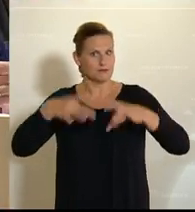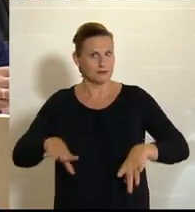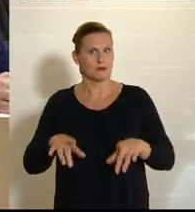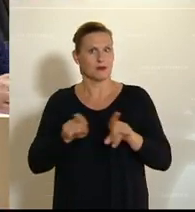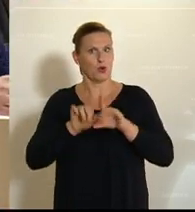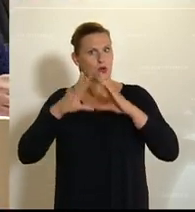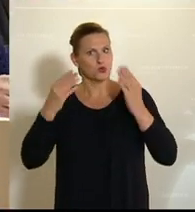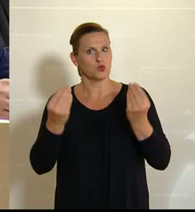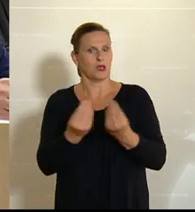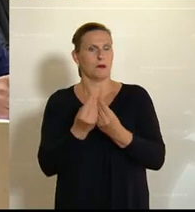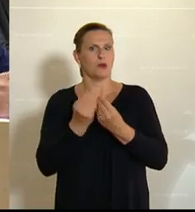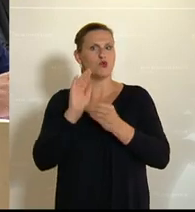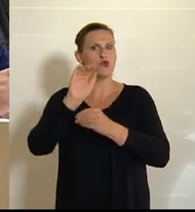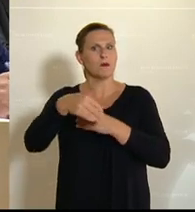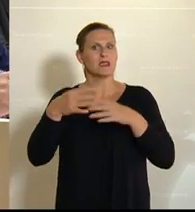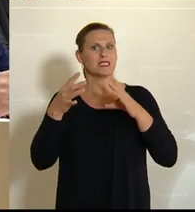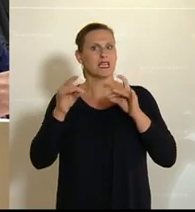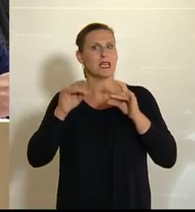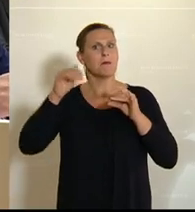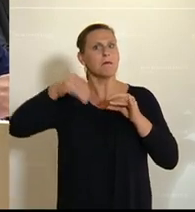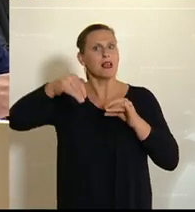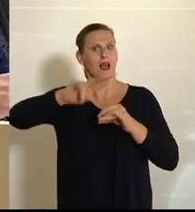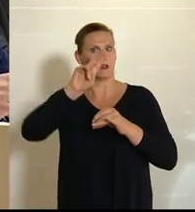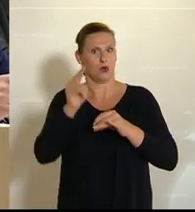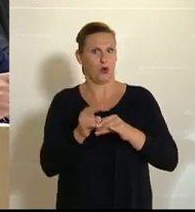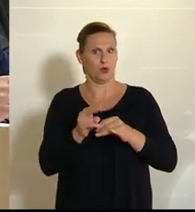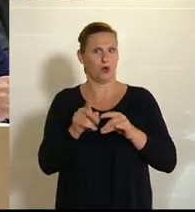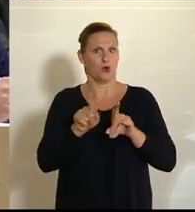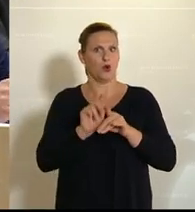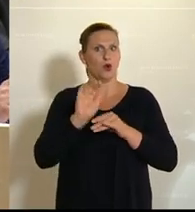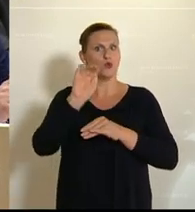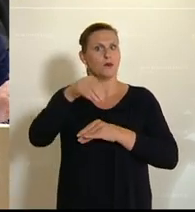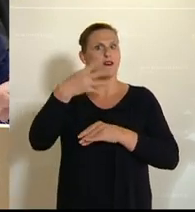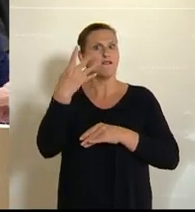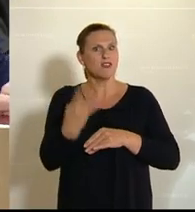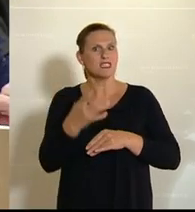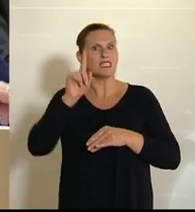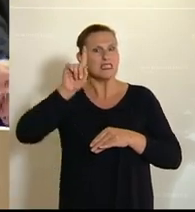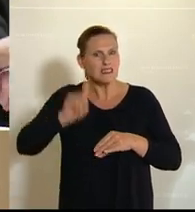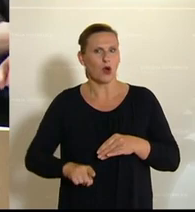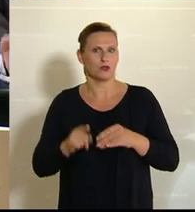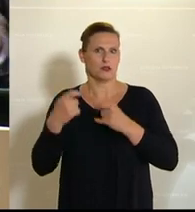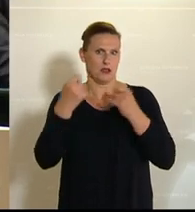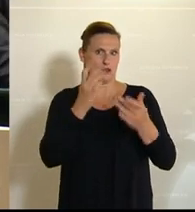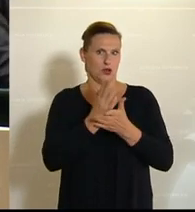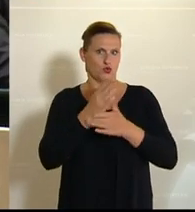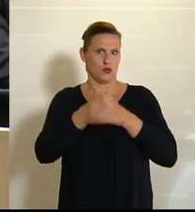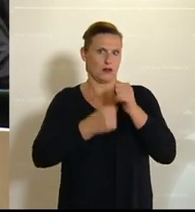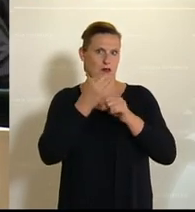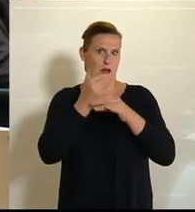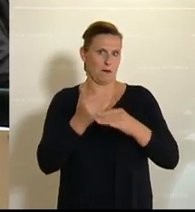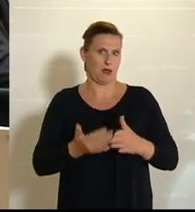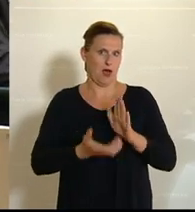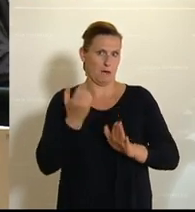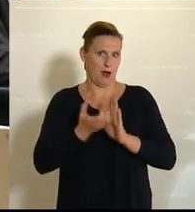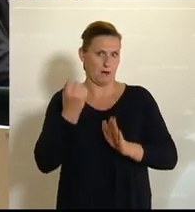Das macht ein Volumen von über 10 Milliarden Euro aus. Und über 40.000 dieser Anträge sind bereits abgerechnet. Sie wissen,